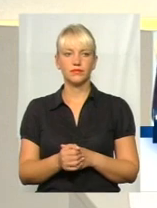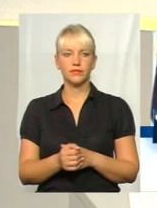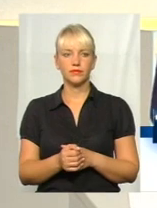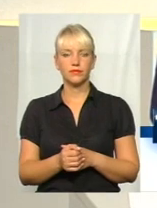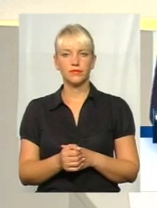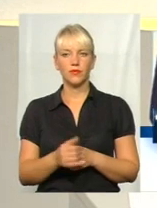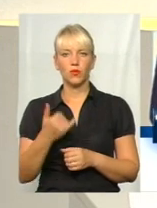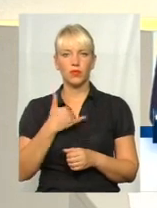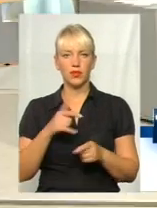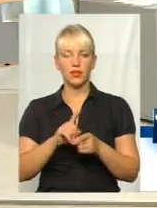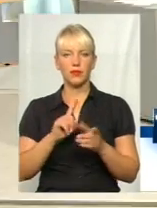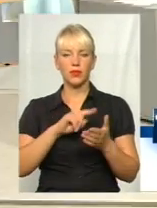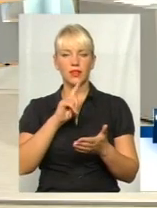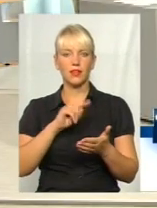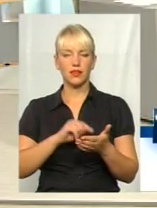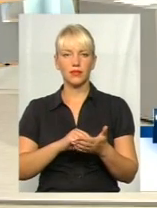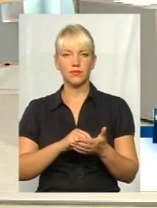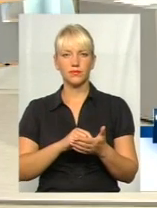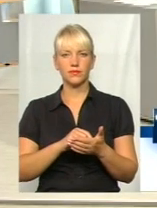ефірі. Доброго Давайте.